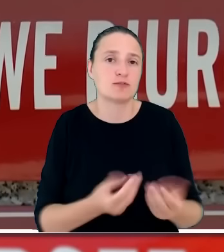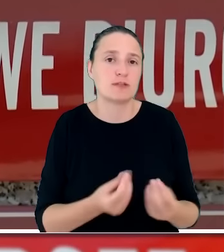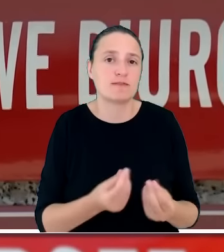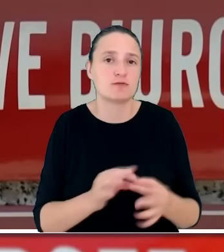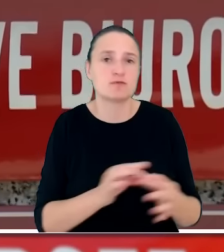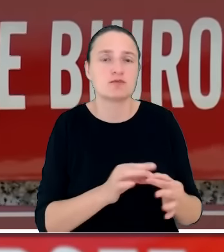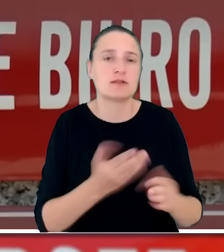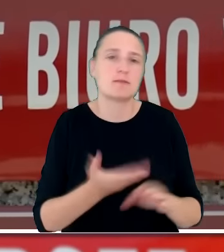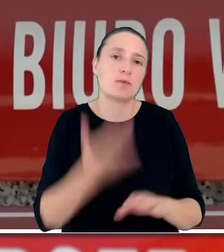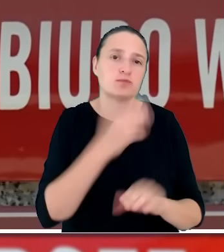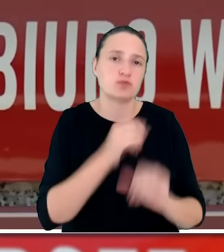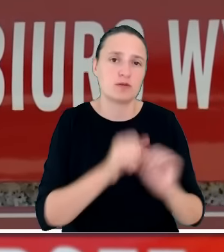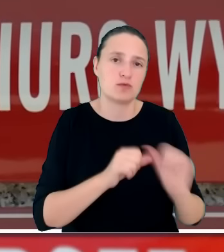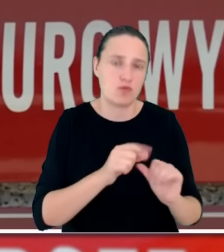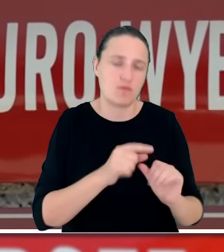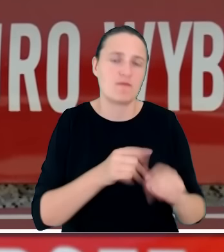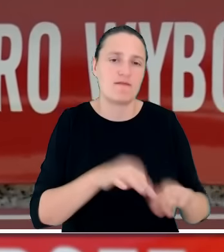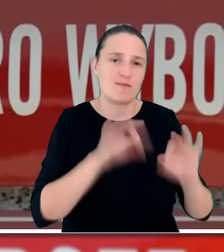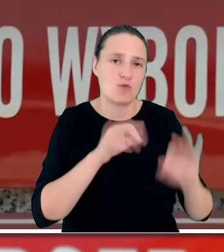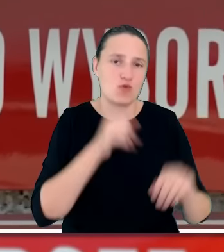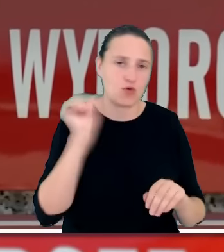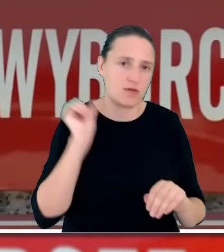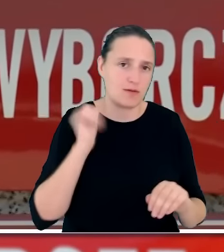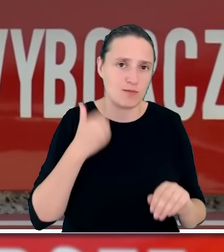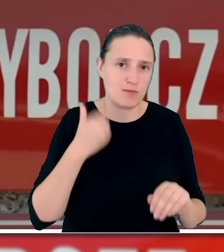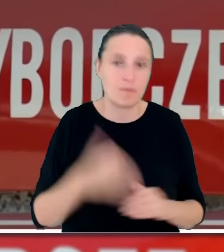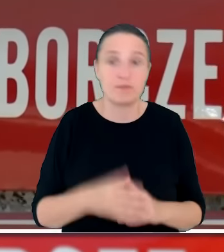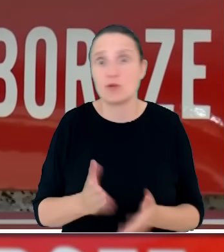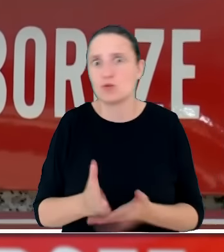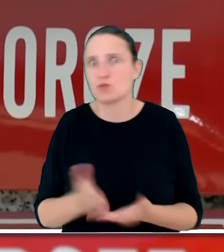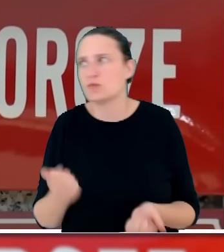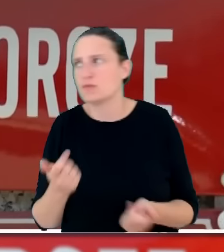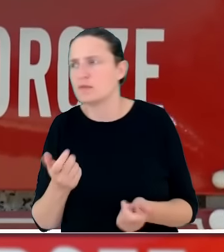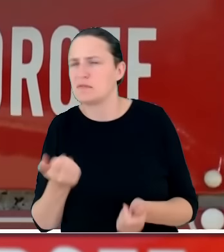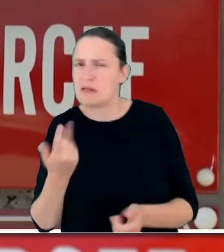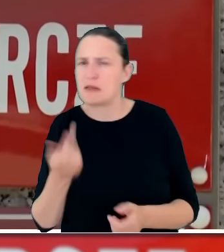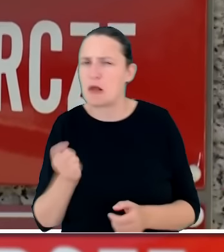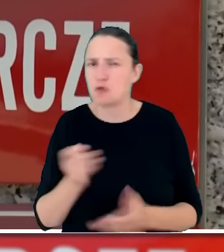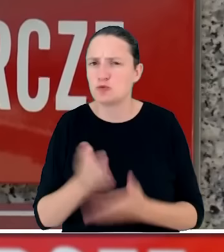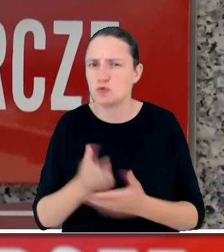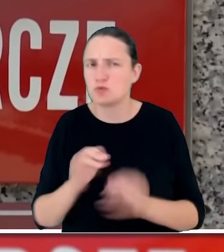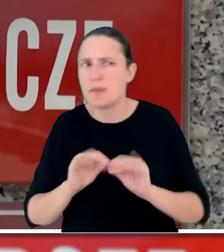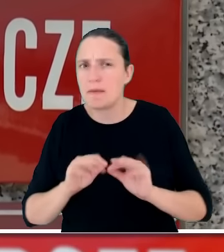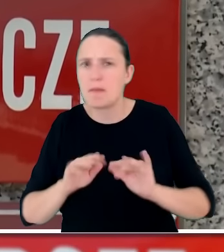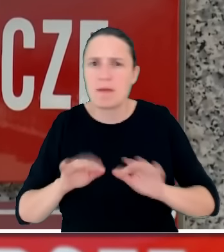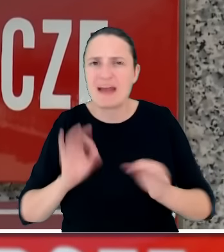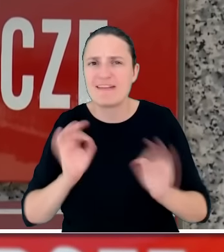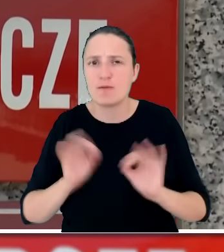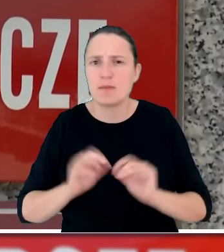Mamy takie informacje, one już od kilku godzin są w wielu miejscach, wielu portalach informacyjnych, że ta decyzja